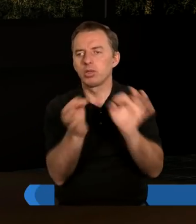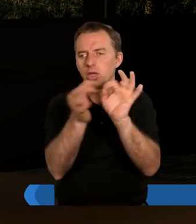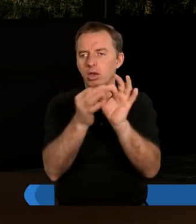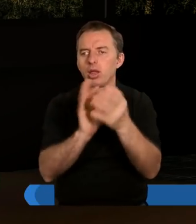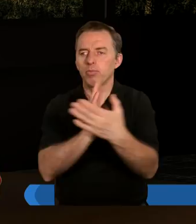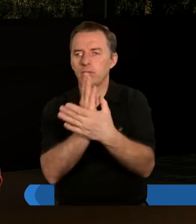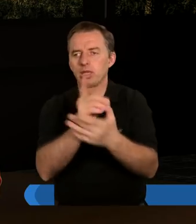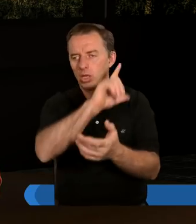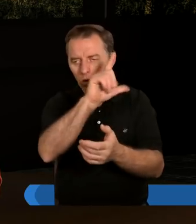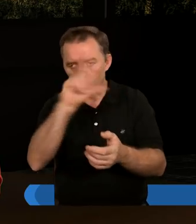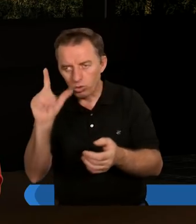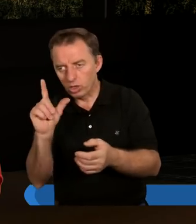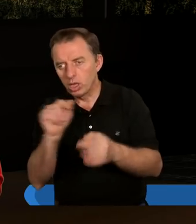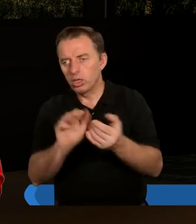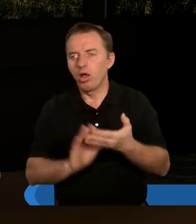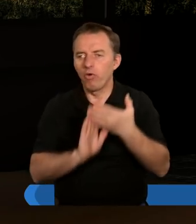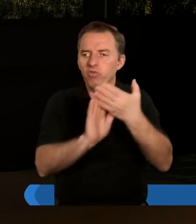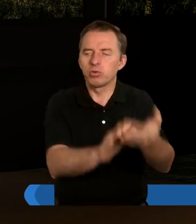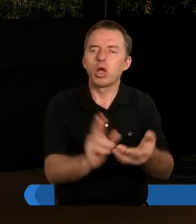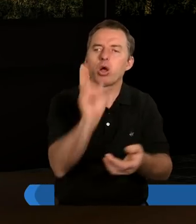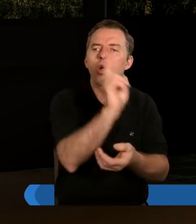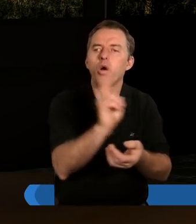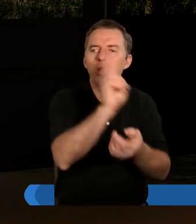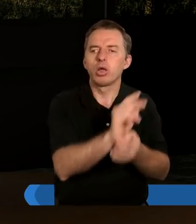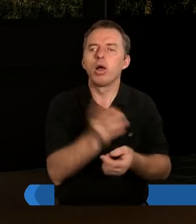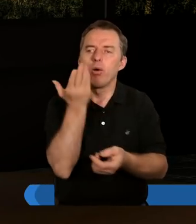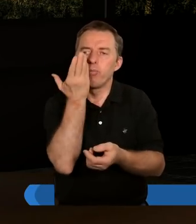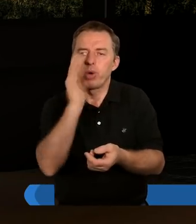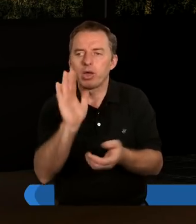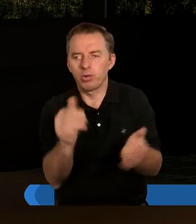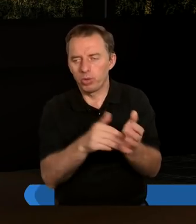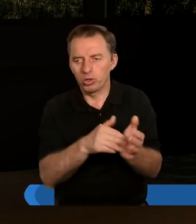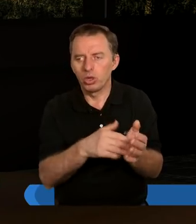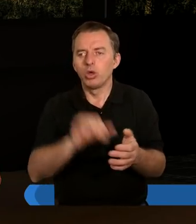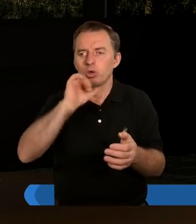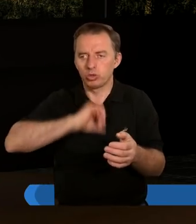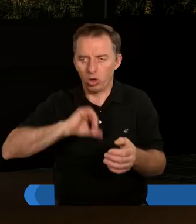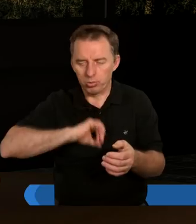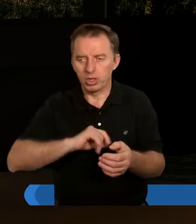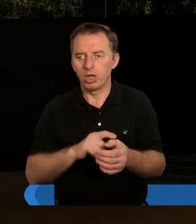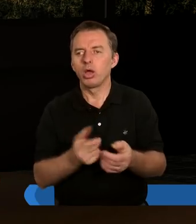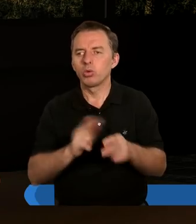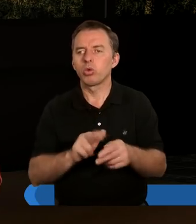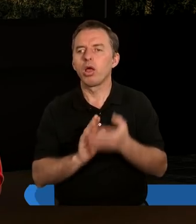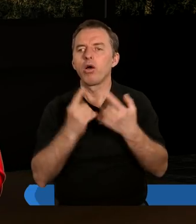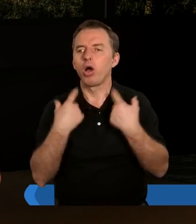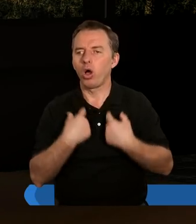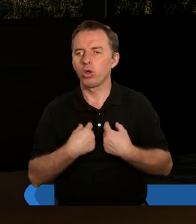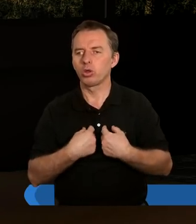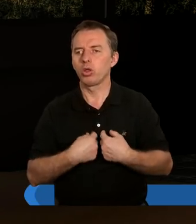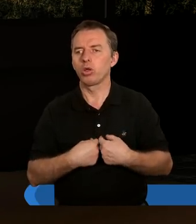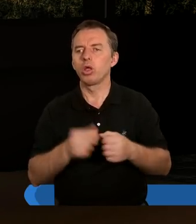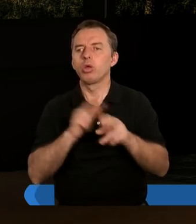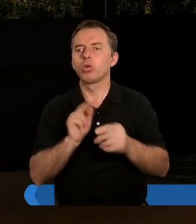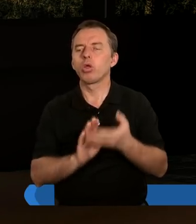relacje na między ludźmi, to wybaczenie komuś często jest bardziej nawet potrzebne osobie, która wybacza, niż